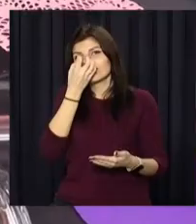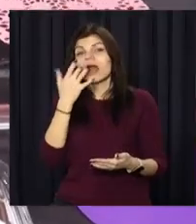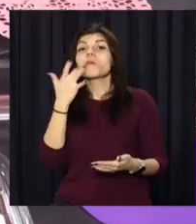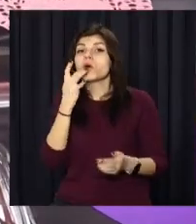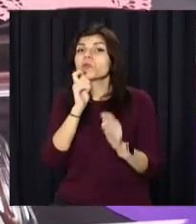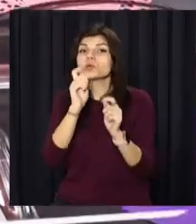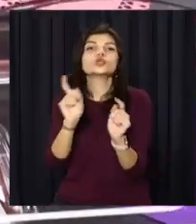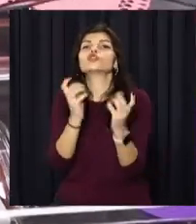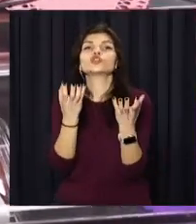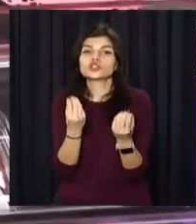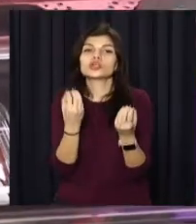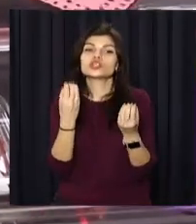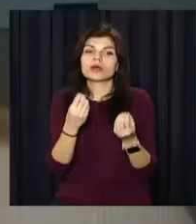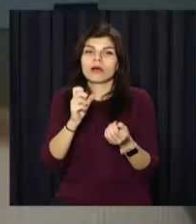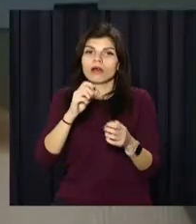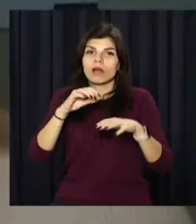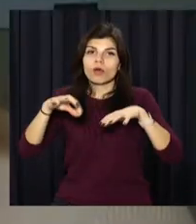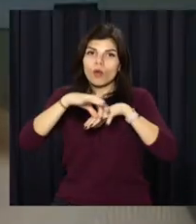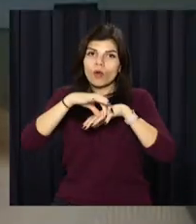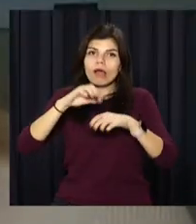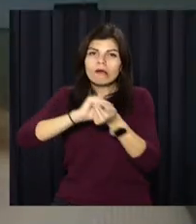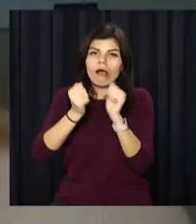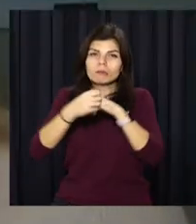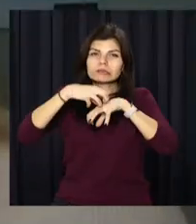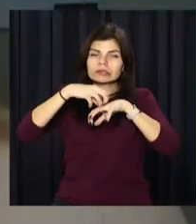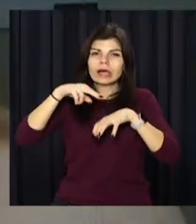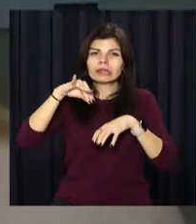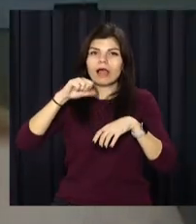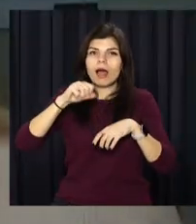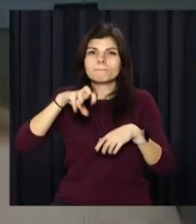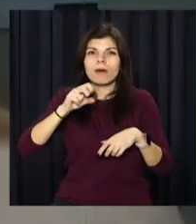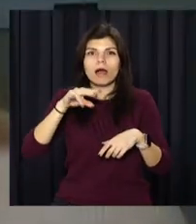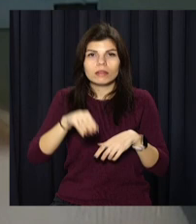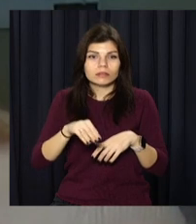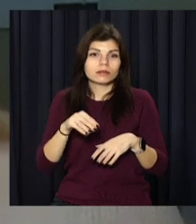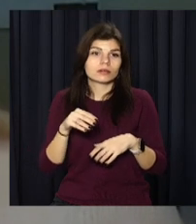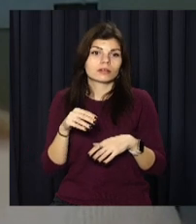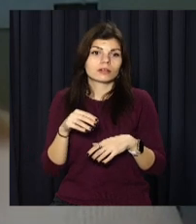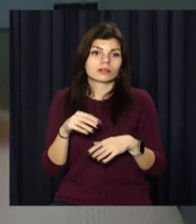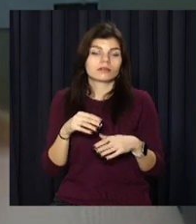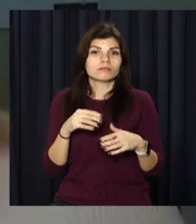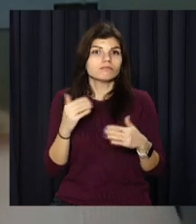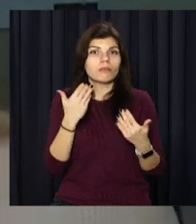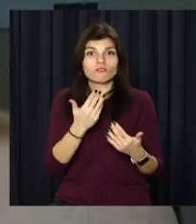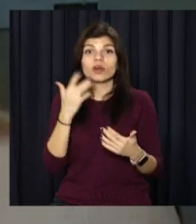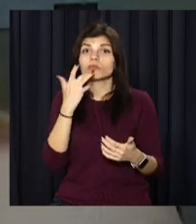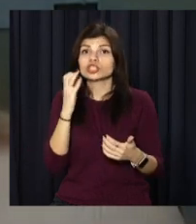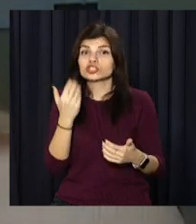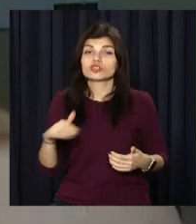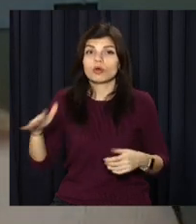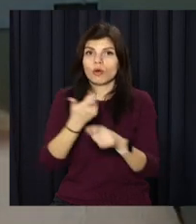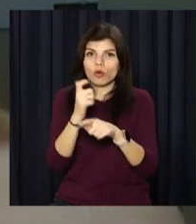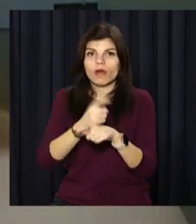дарують своїм коханим ще й діаманти. На початку 20-го століття діамантова промислость у США